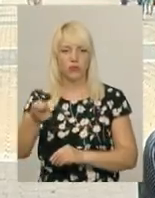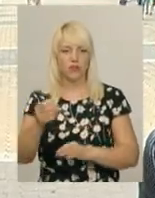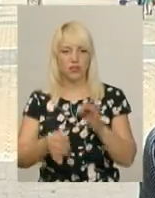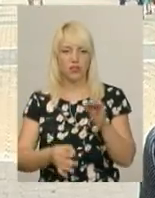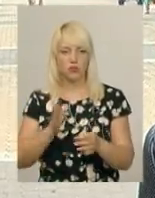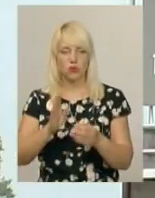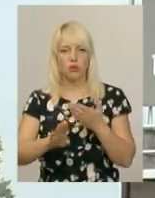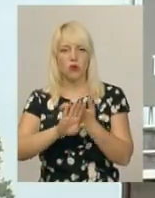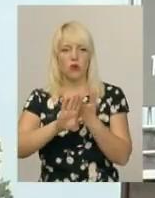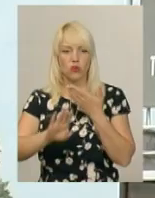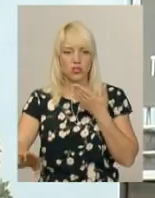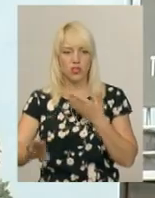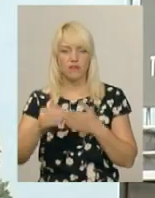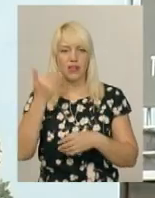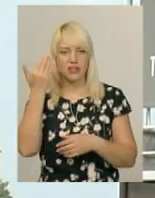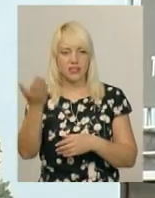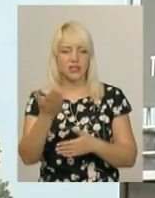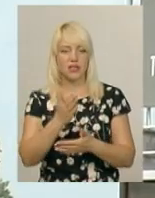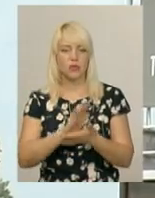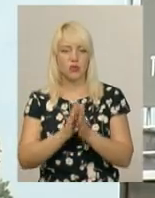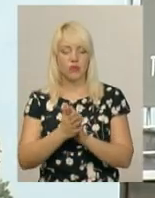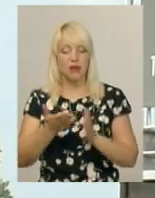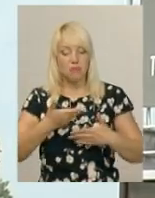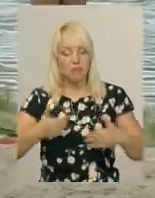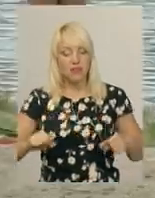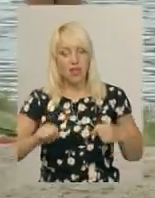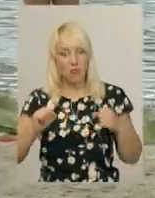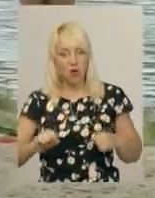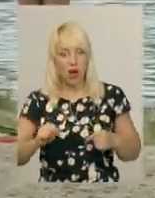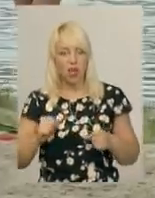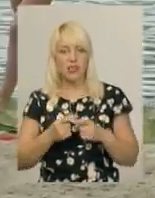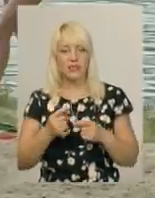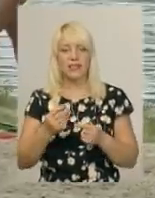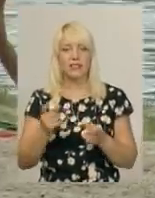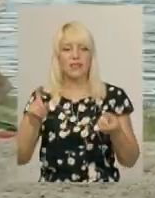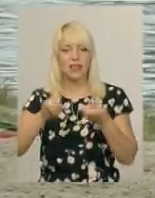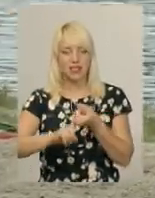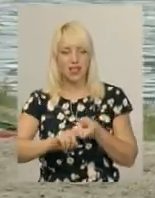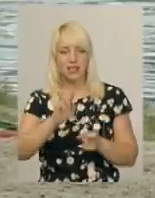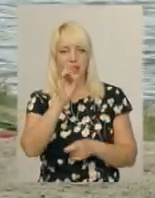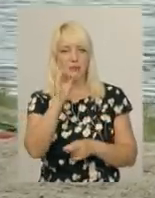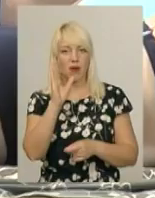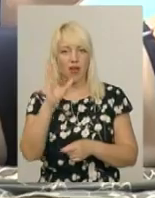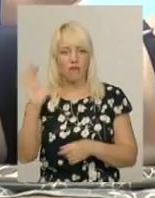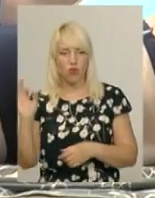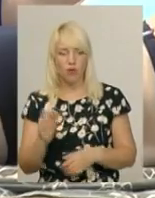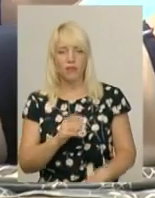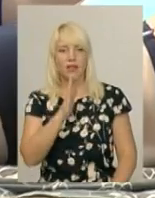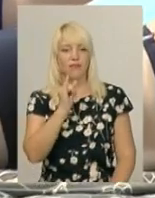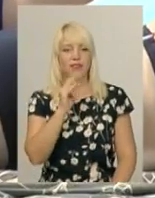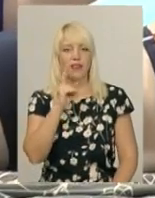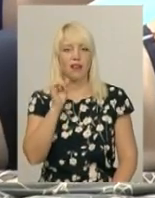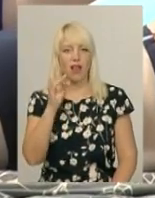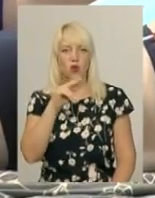розривати з ними договор. Ми намагалися зв'язатися з власником ТОВБРАО обмеженою відповідальністю БРАВО Віктором Вікарчуком, але його телефон